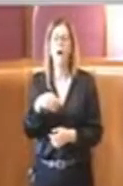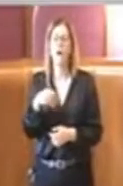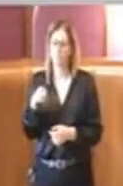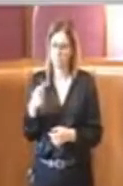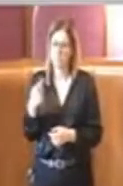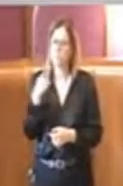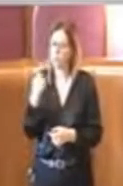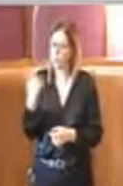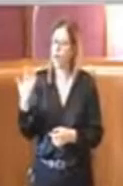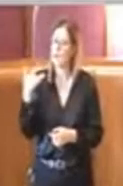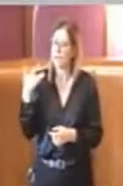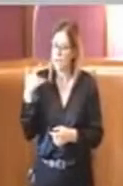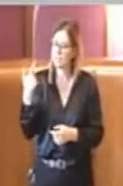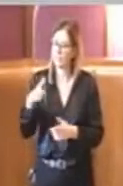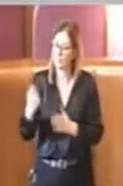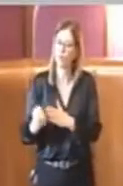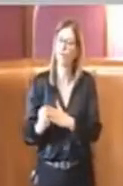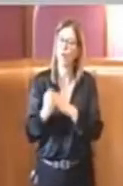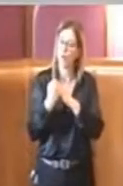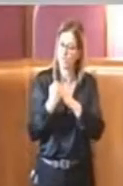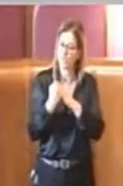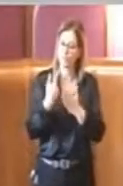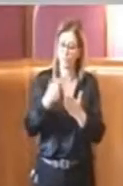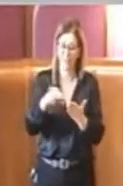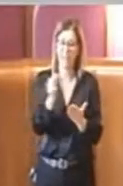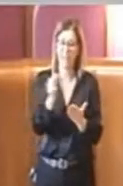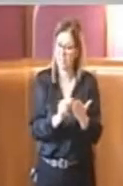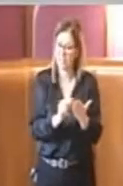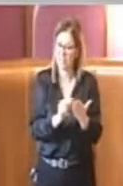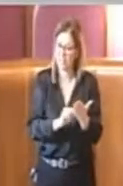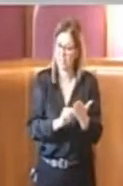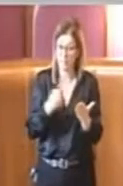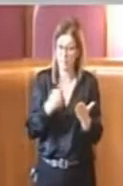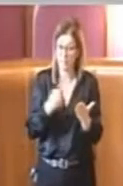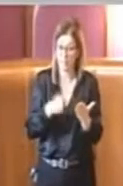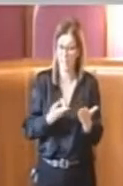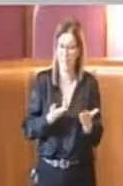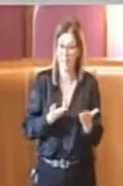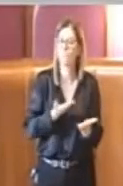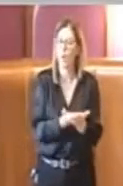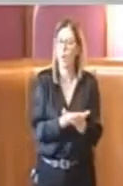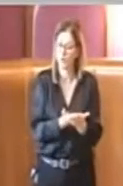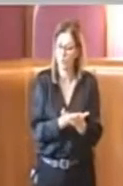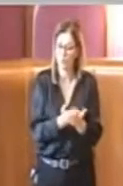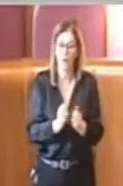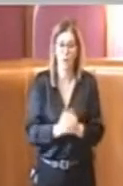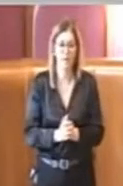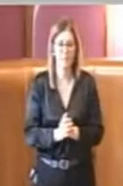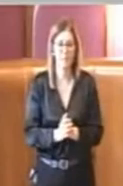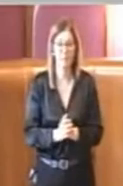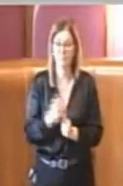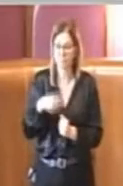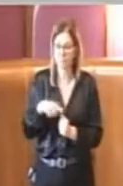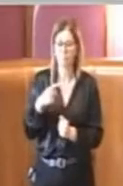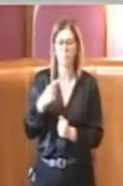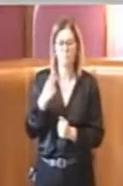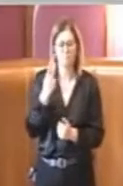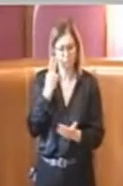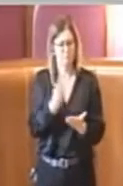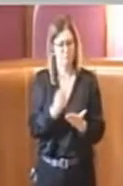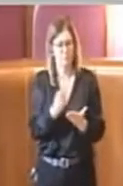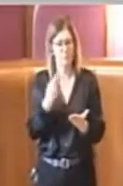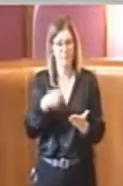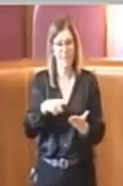nella redazione di questa mozione e quello che ci hanno fatto notare è che questa